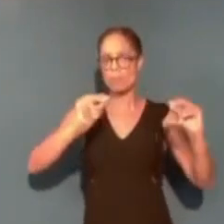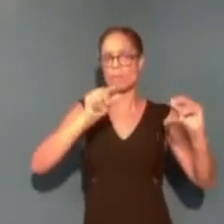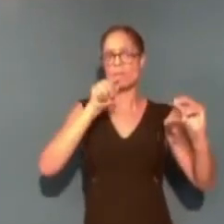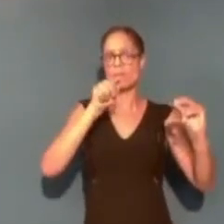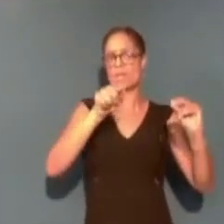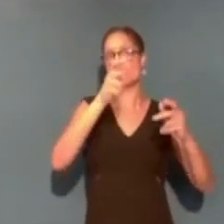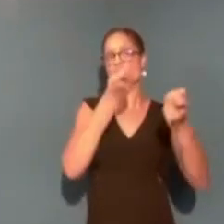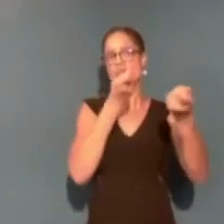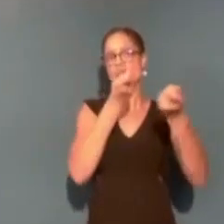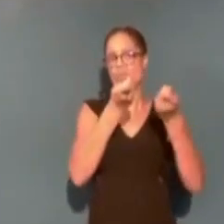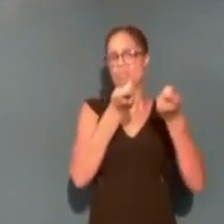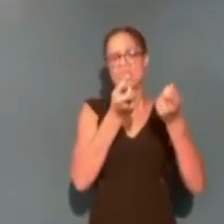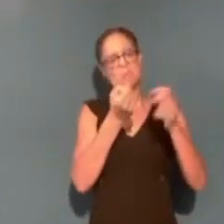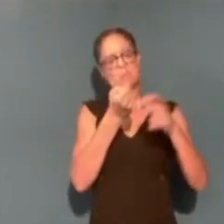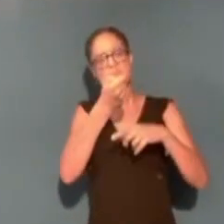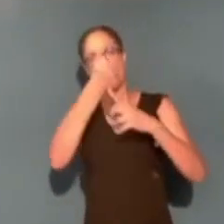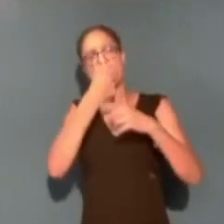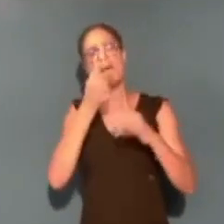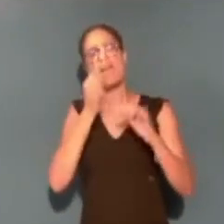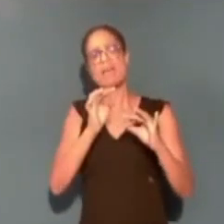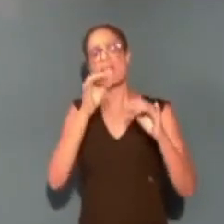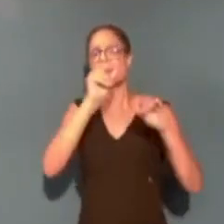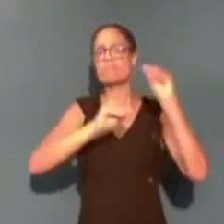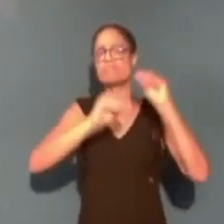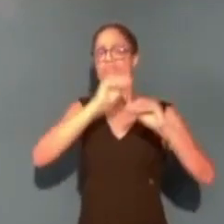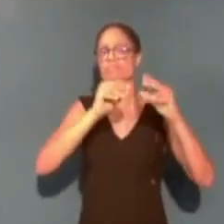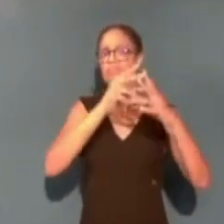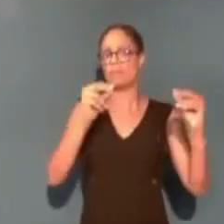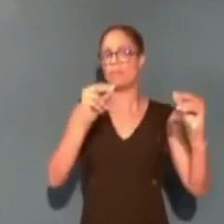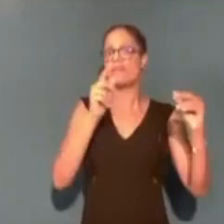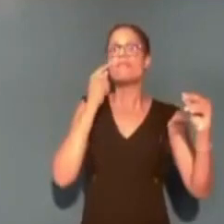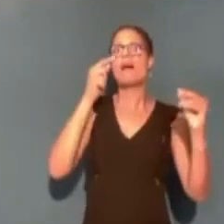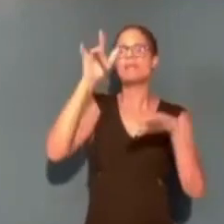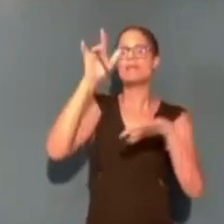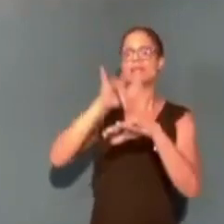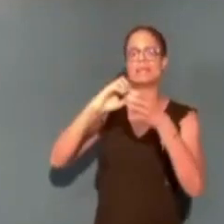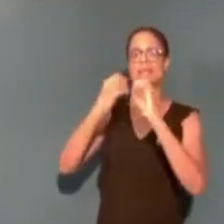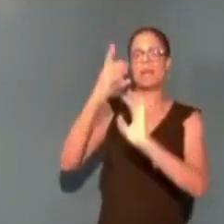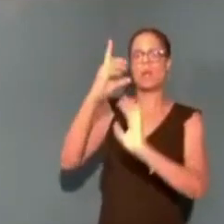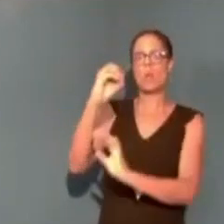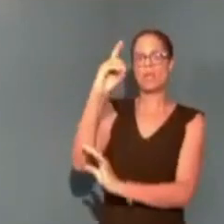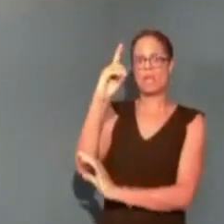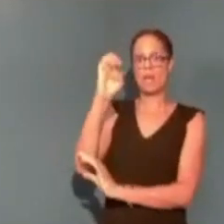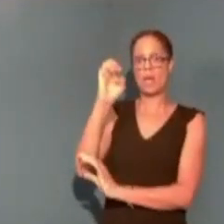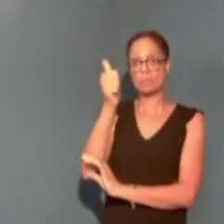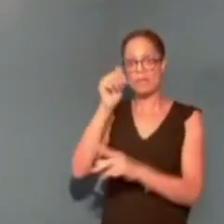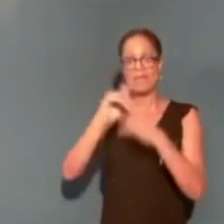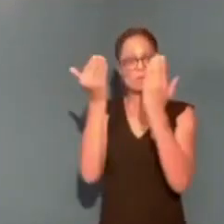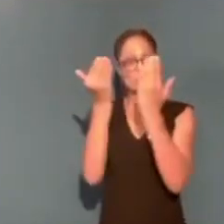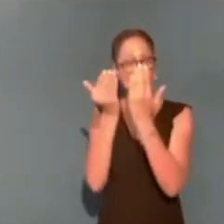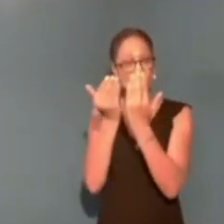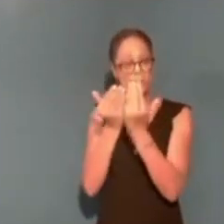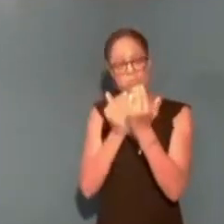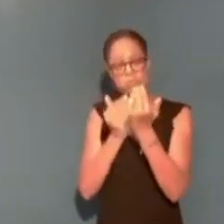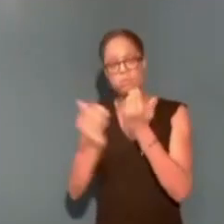collègues, je vous invite à aller sur le site Internet de l'ODE, qui a fait beaucoup d'études, et vous allez voir l'état